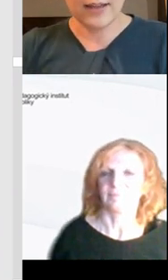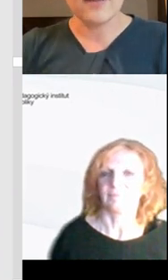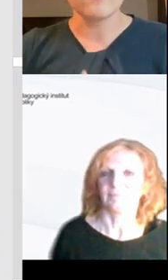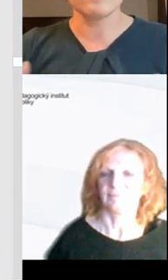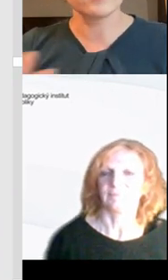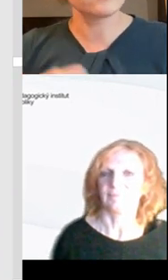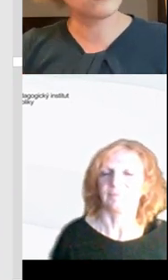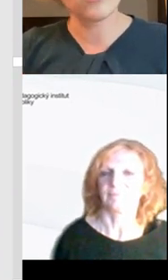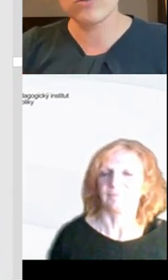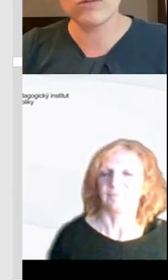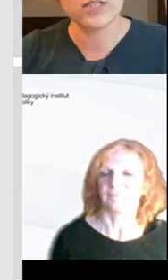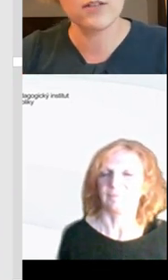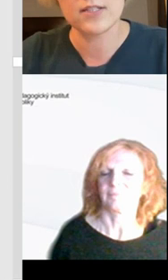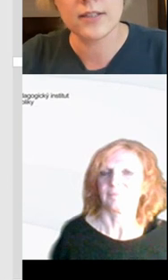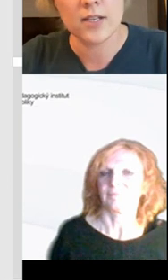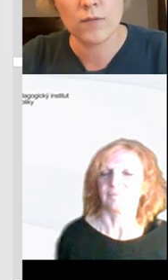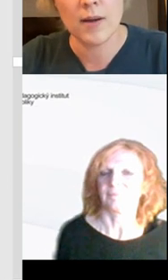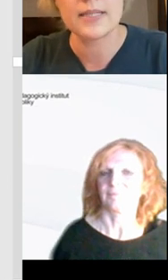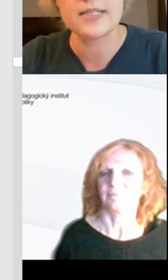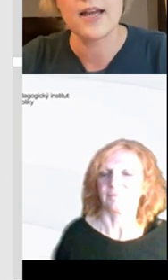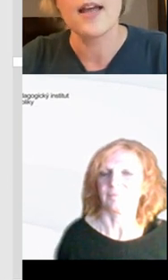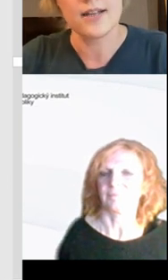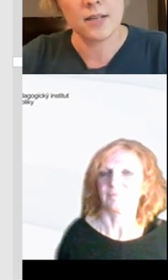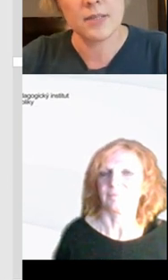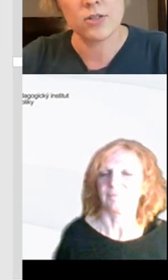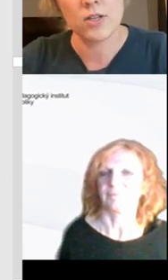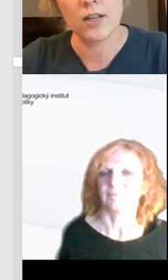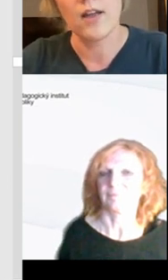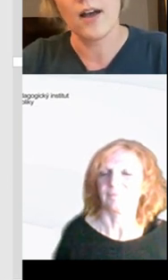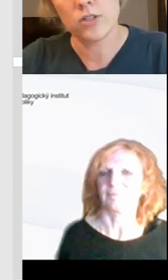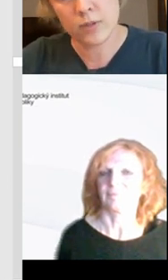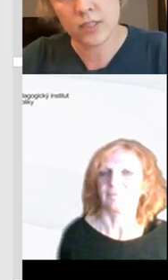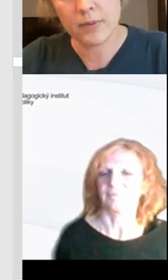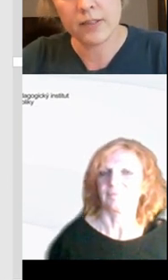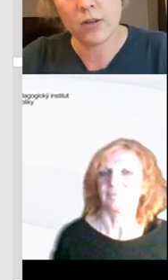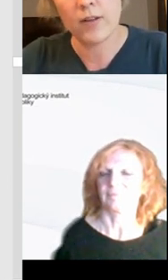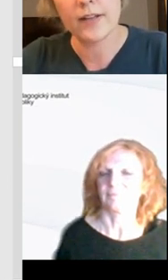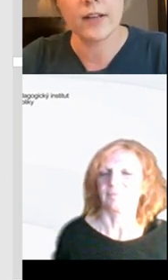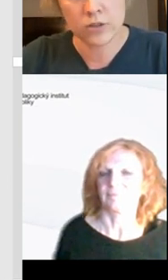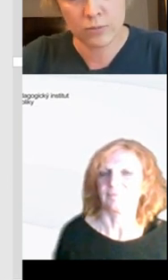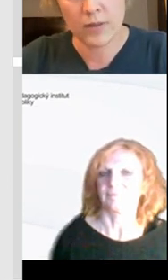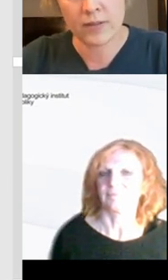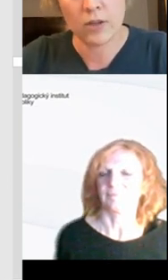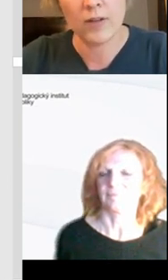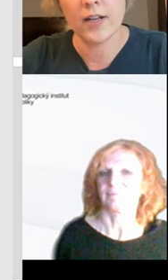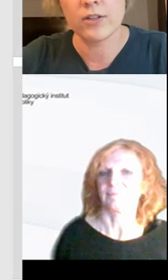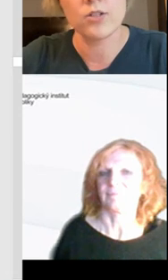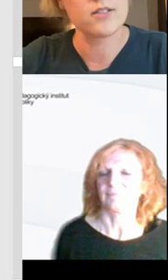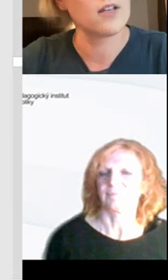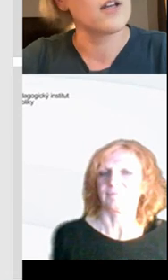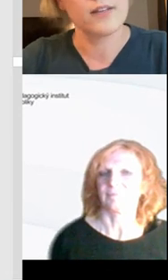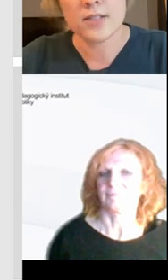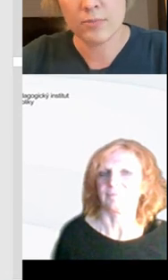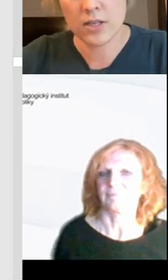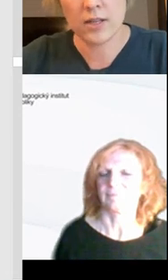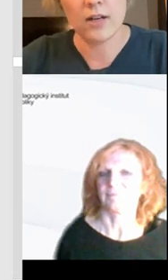dělat. Ne. Vyberte si z toho jednu, dvě, tři věci, které jsou vám blízké a s těmi začněte. A až je budete perfektně ovládat a až je budou perfektně ovládat